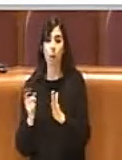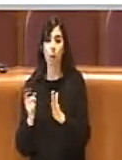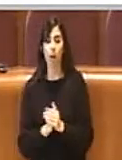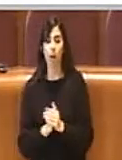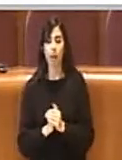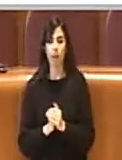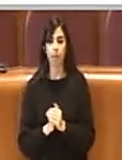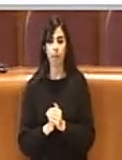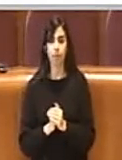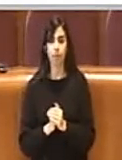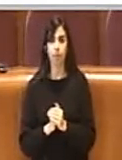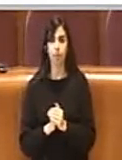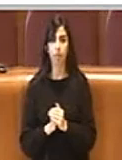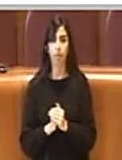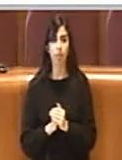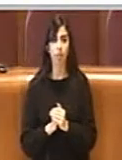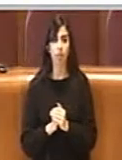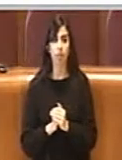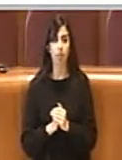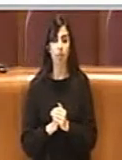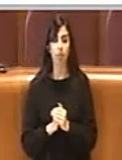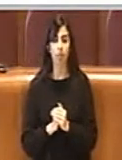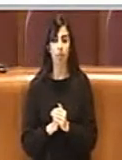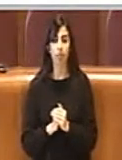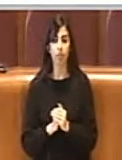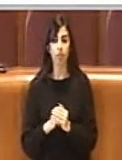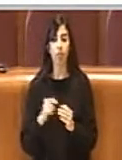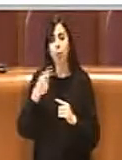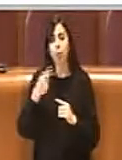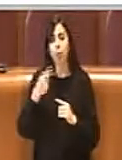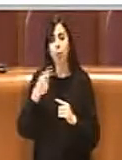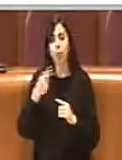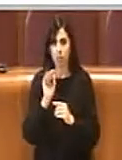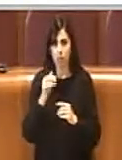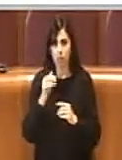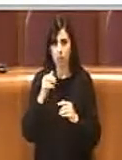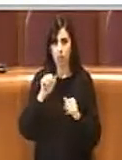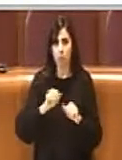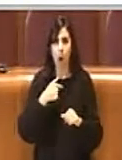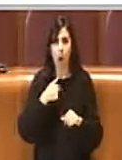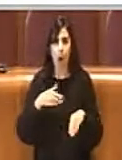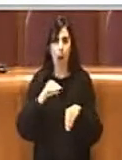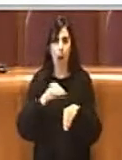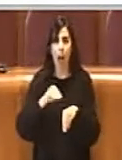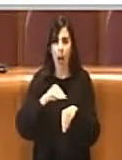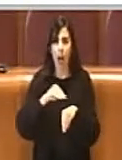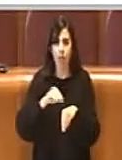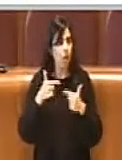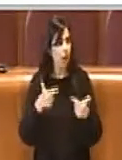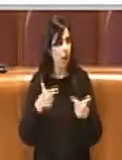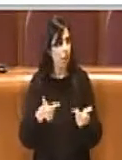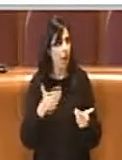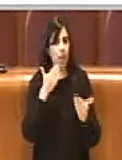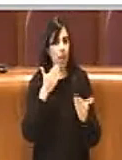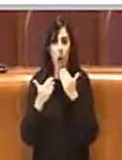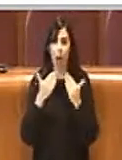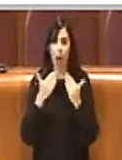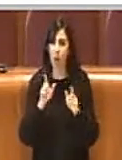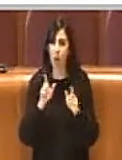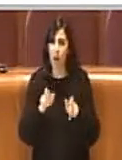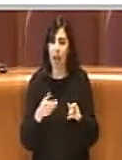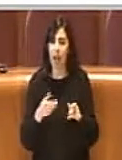Il credo che sia poi più avanti magari aggiornerò eh'aula sugli emendamenti presentati